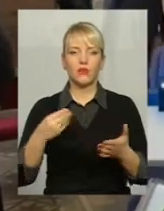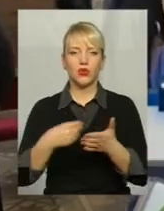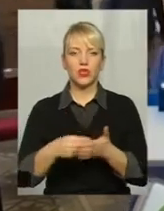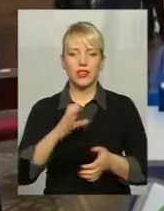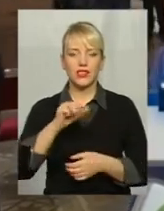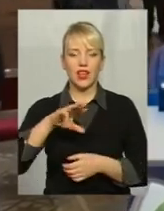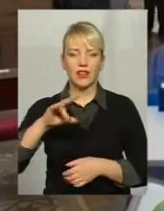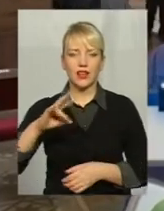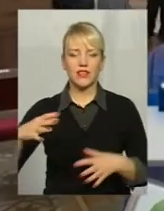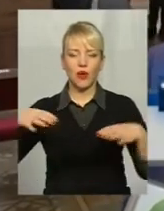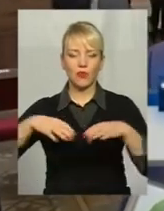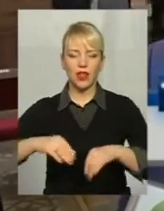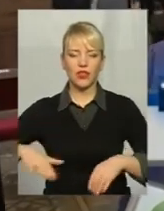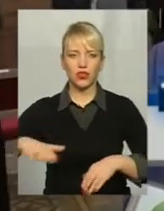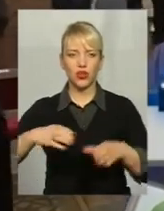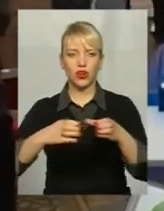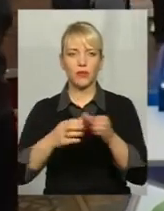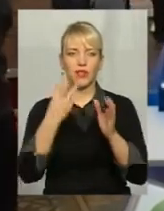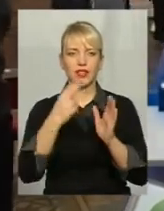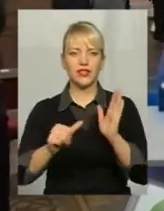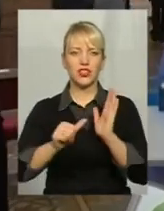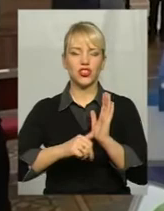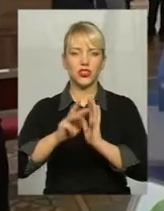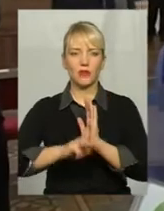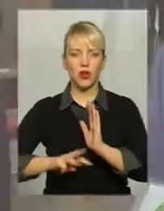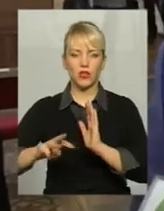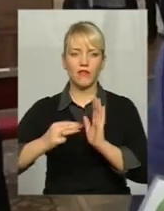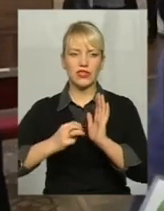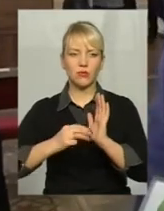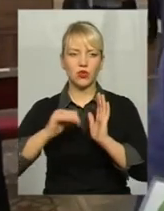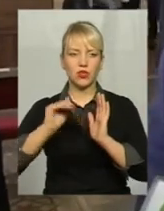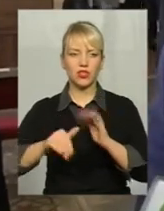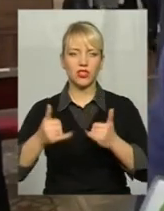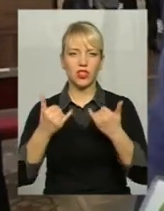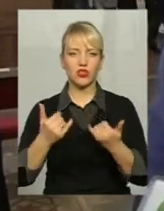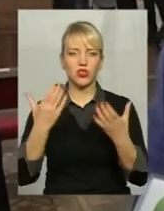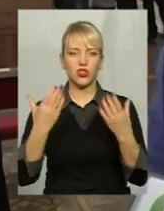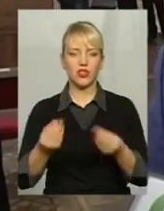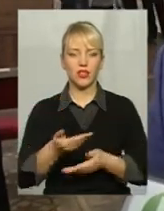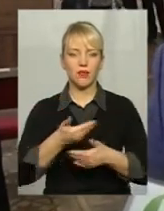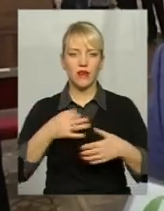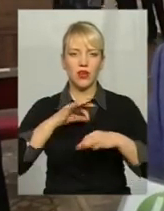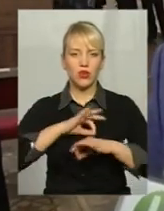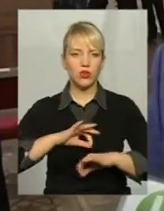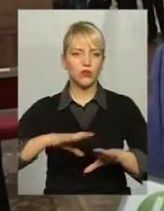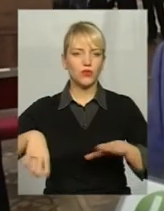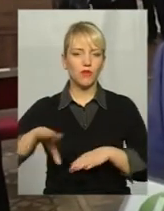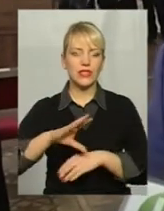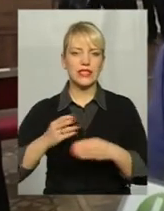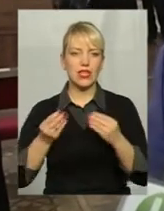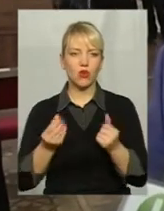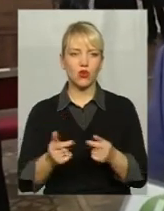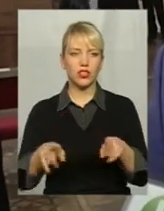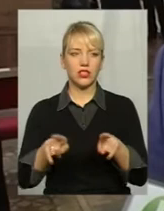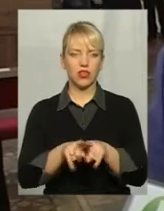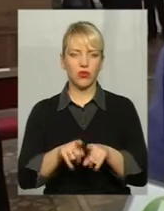територіальної громади складає 36 мільйонів 800 тисяч На сьогоднішній день використовуємо всі повністю кошти І